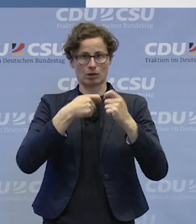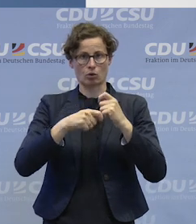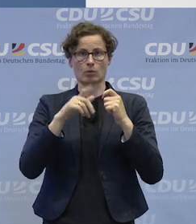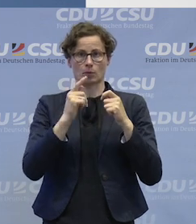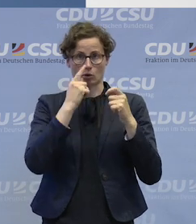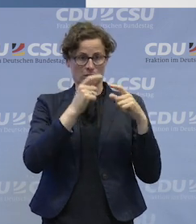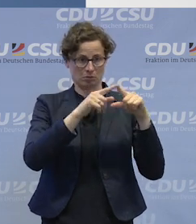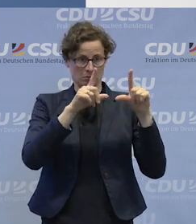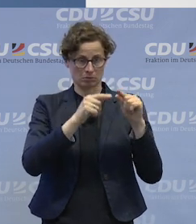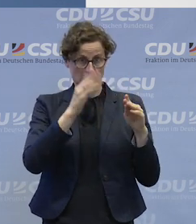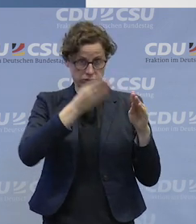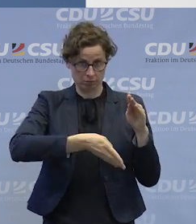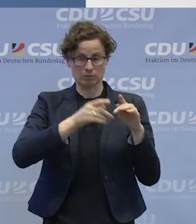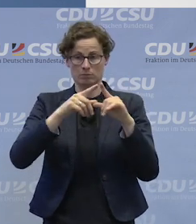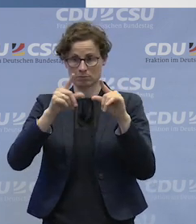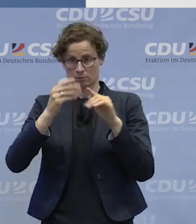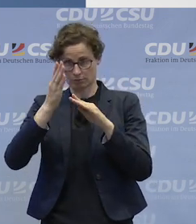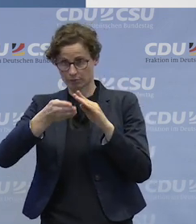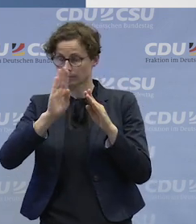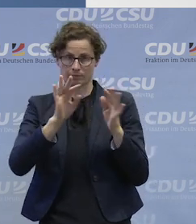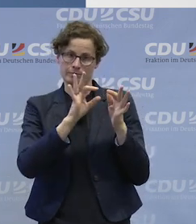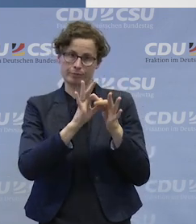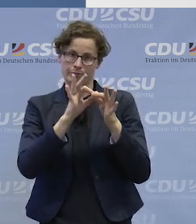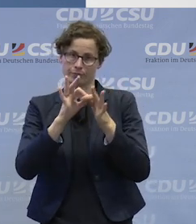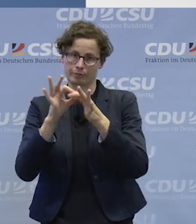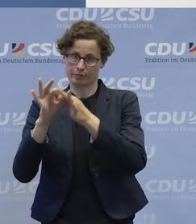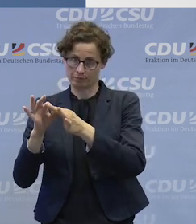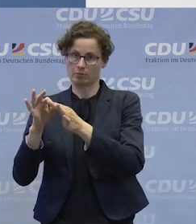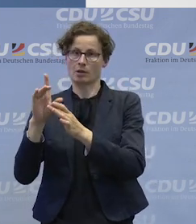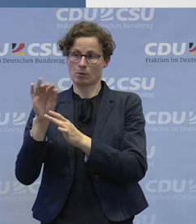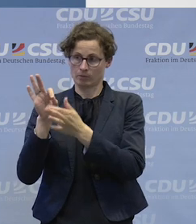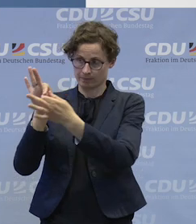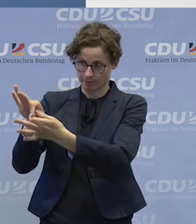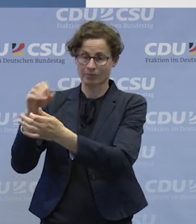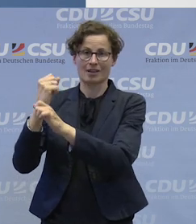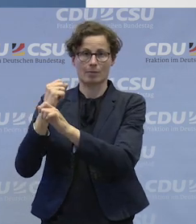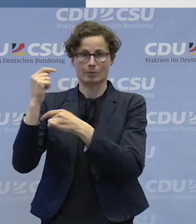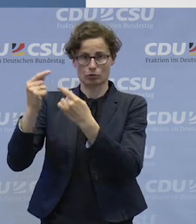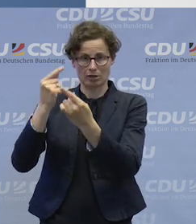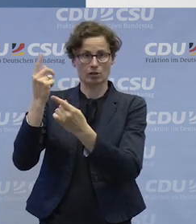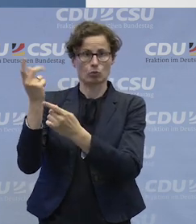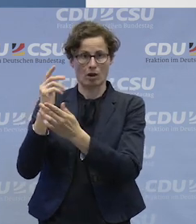wir orientieren uns immer an einem kompletten Arbeitsprozess, einem kompletten Arbeitsauftrag.